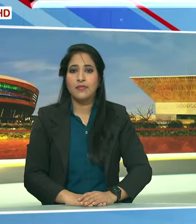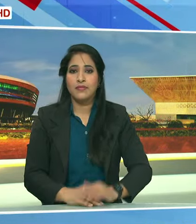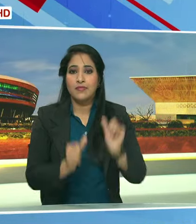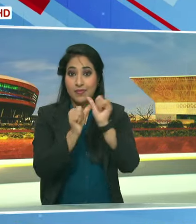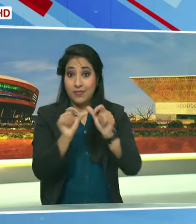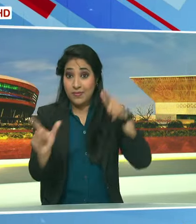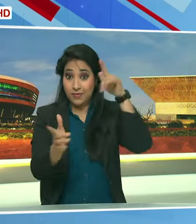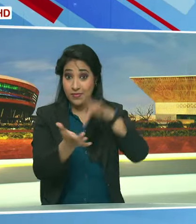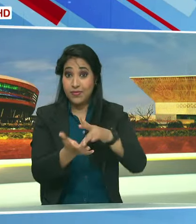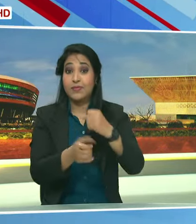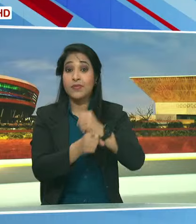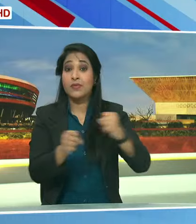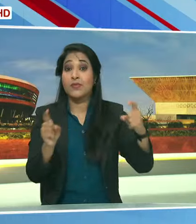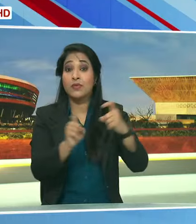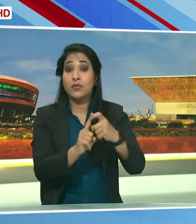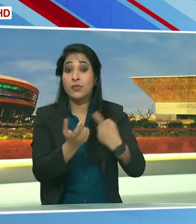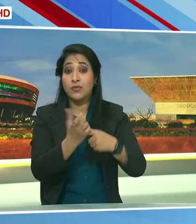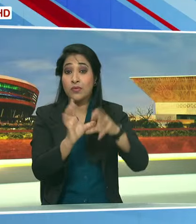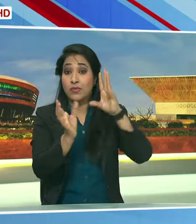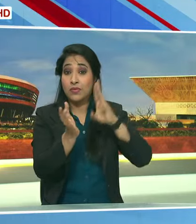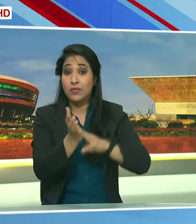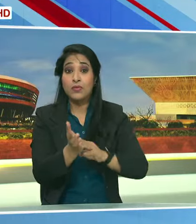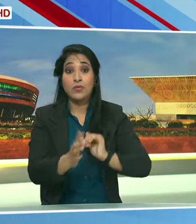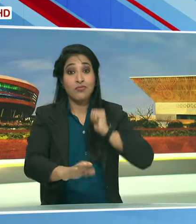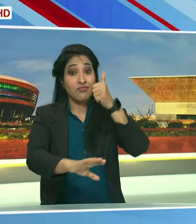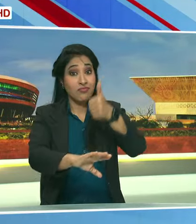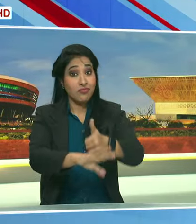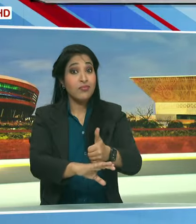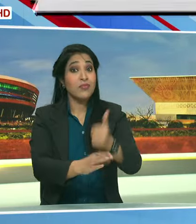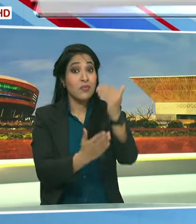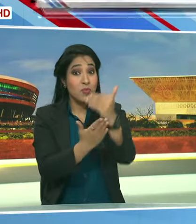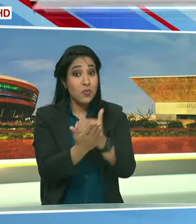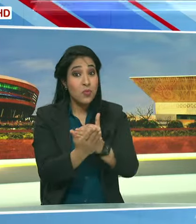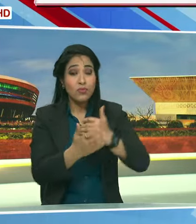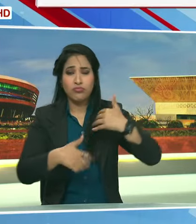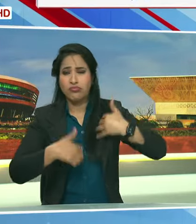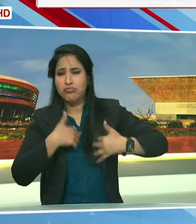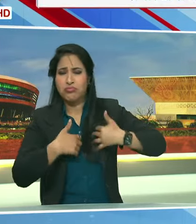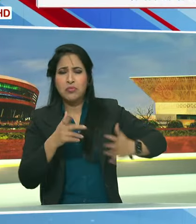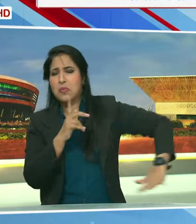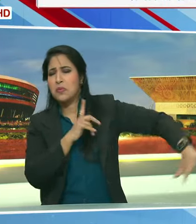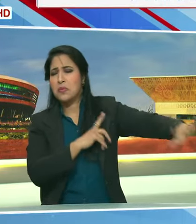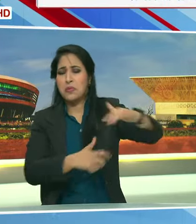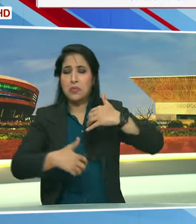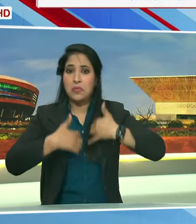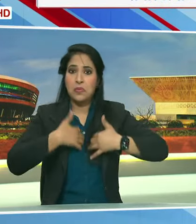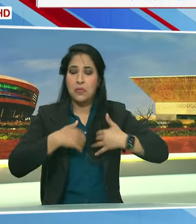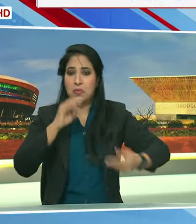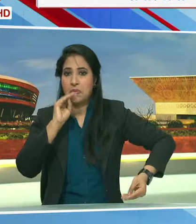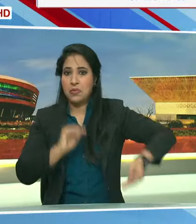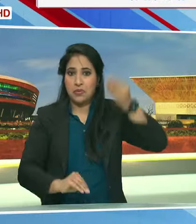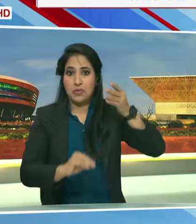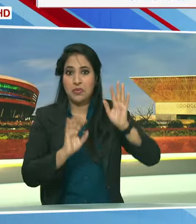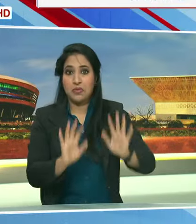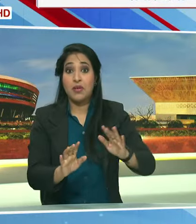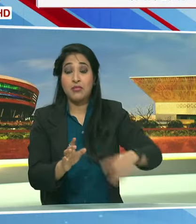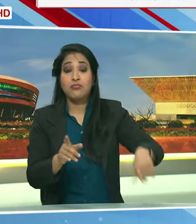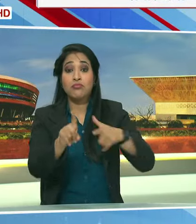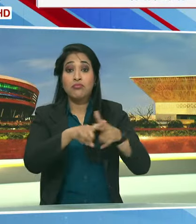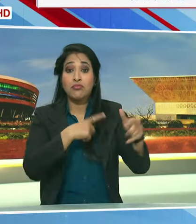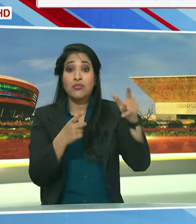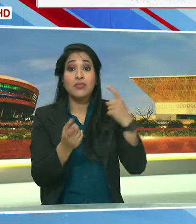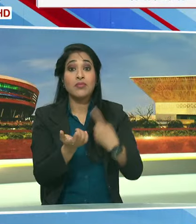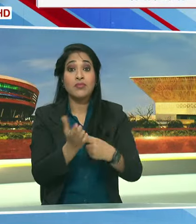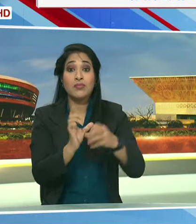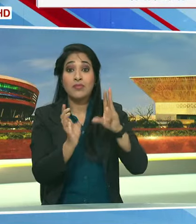अयोध्या में भगवान श्री राम की प्रान प्रतिष्टा समहरो को लेकर पूरे देश में धूम मची है जगतगुरु